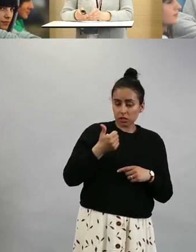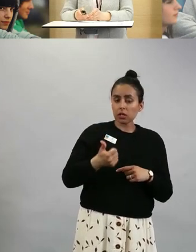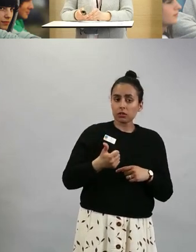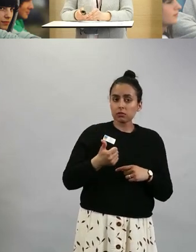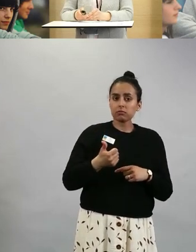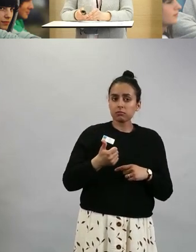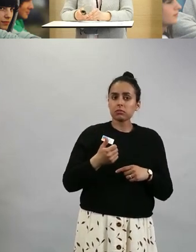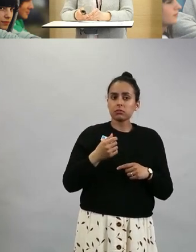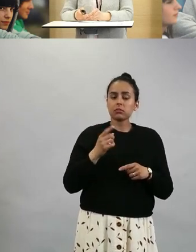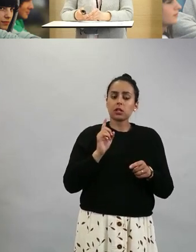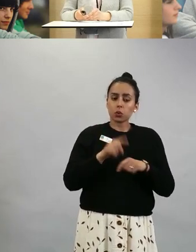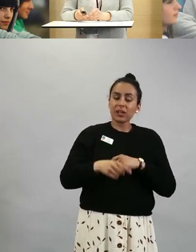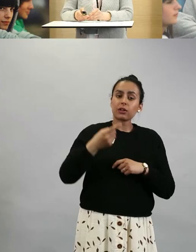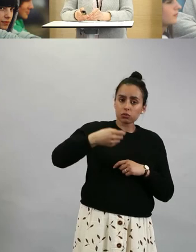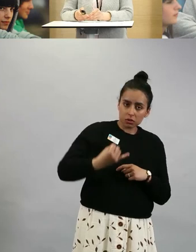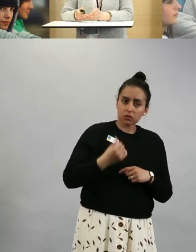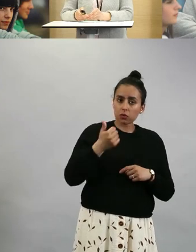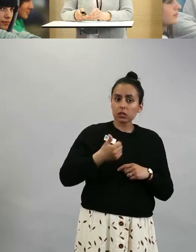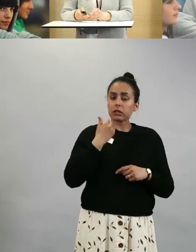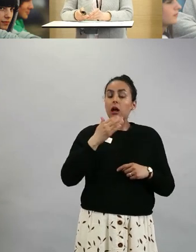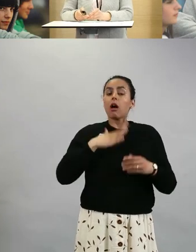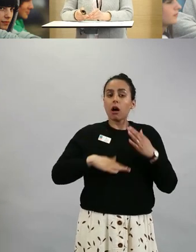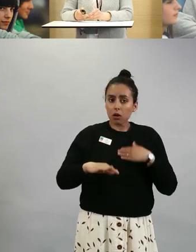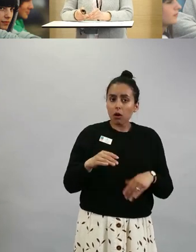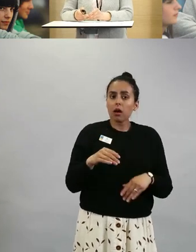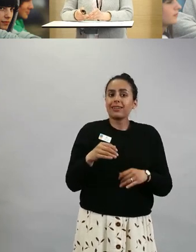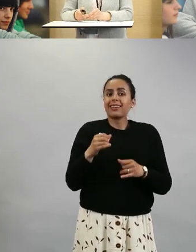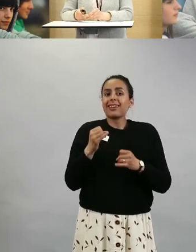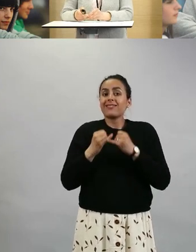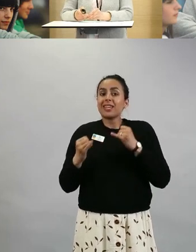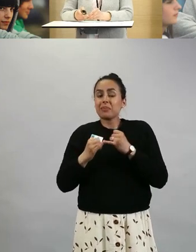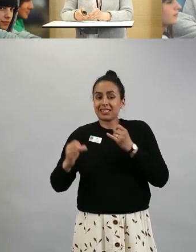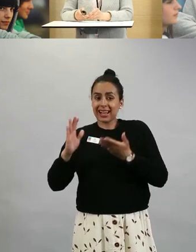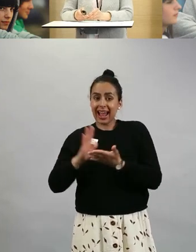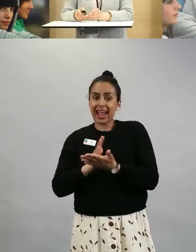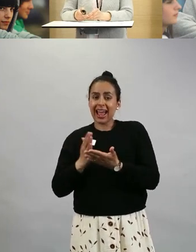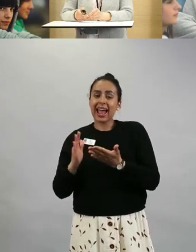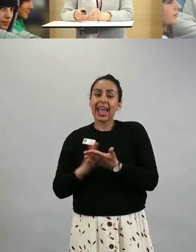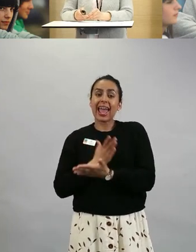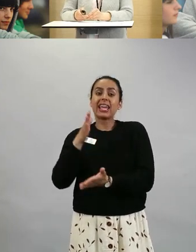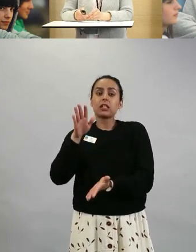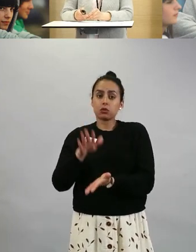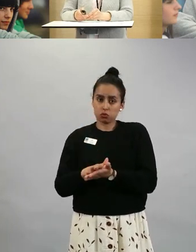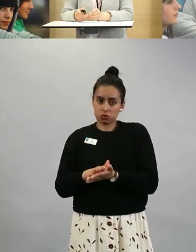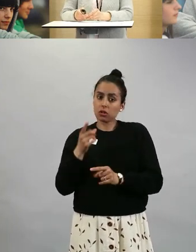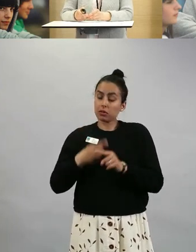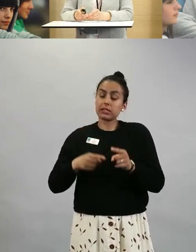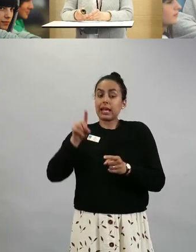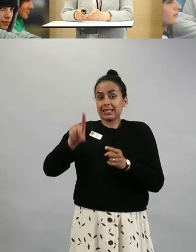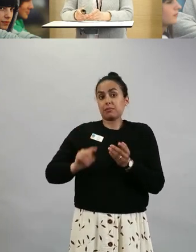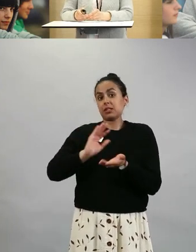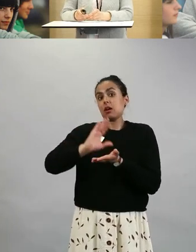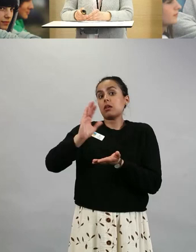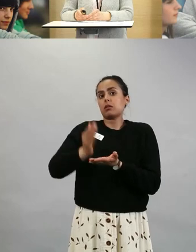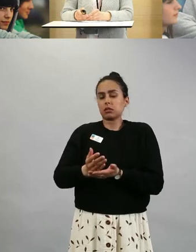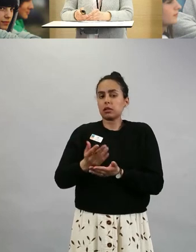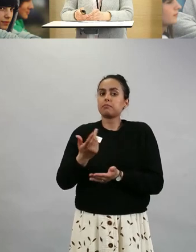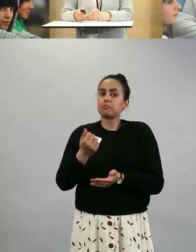ainakin yhden annoksen viimeistään heinäkuussa. Ja tämä näyttää nyt tällä hetkellä näillä rokotemäärillä,